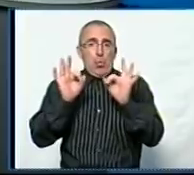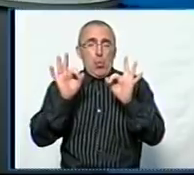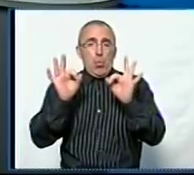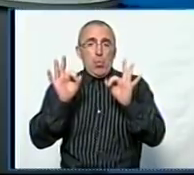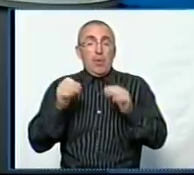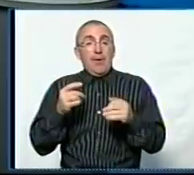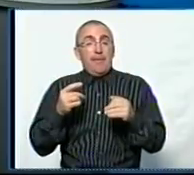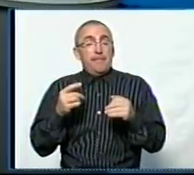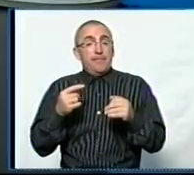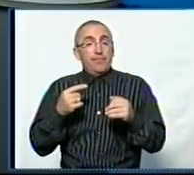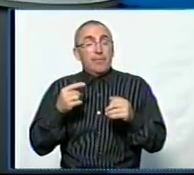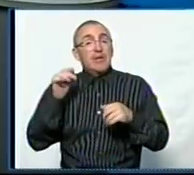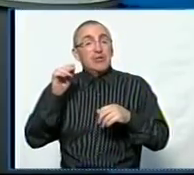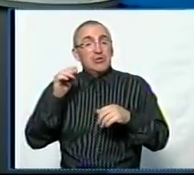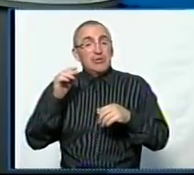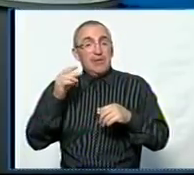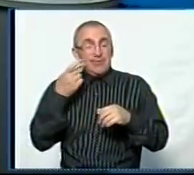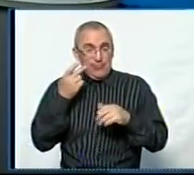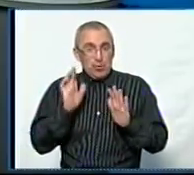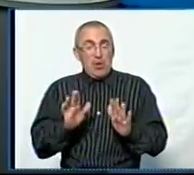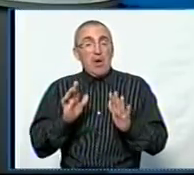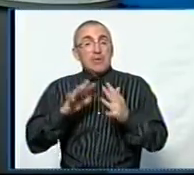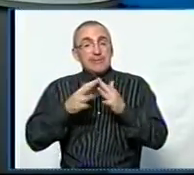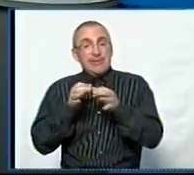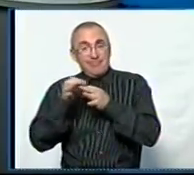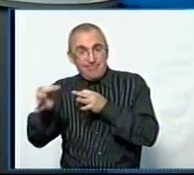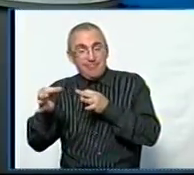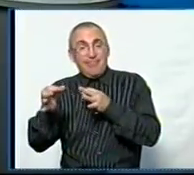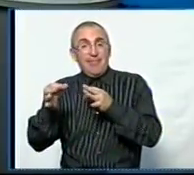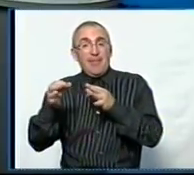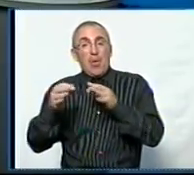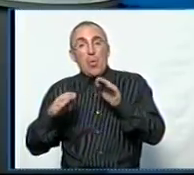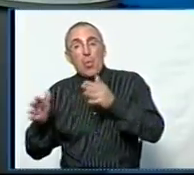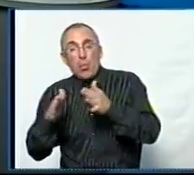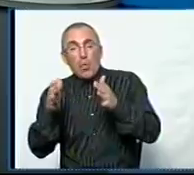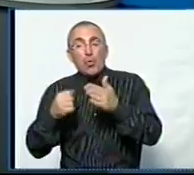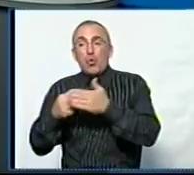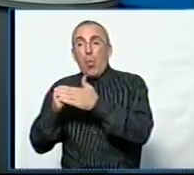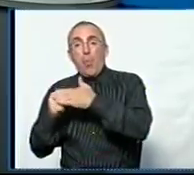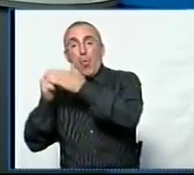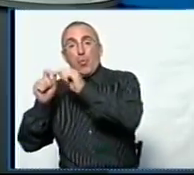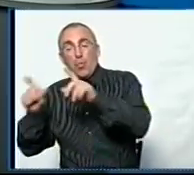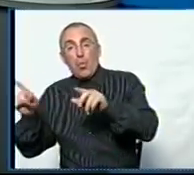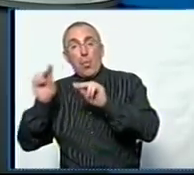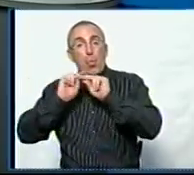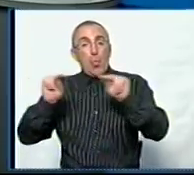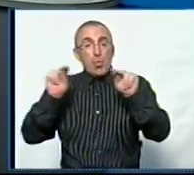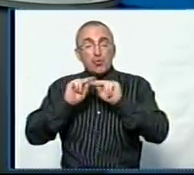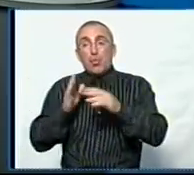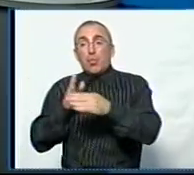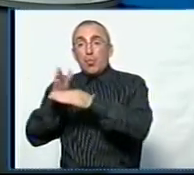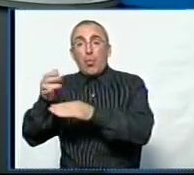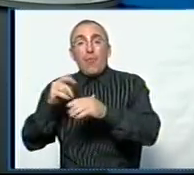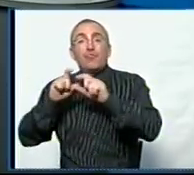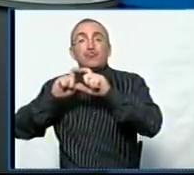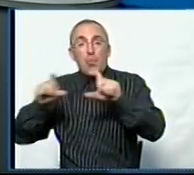Разом з тим, звичайно, у сільській місцевості ми маємо рух від філій до опорних шкіл, коли учні їдуть уже до вчителя в